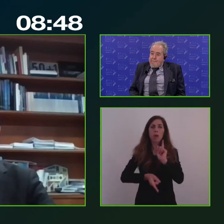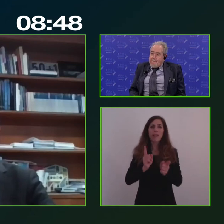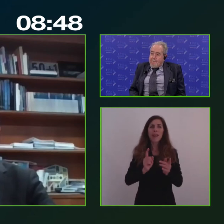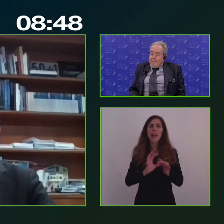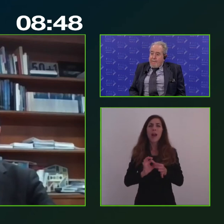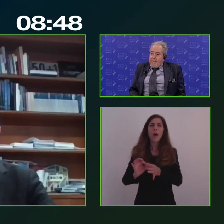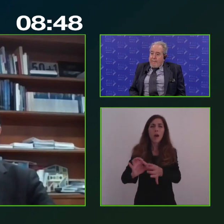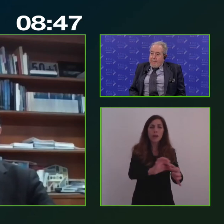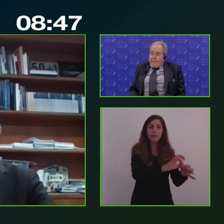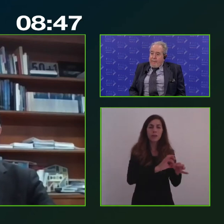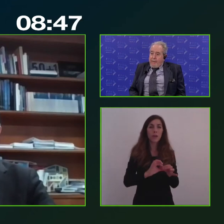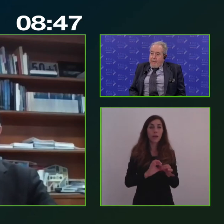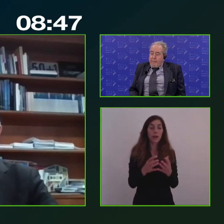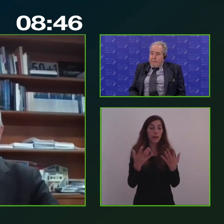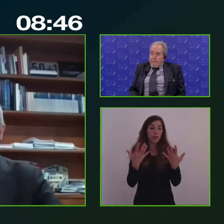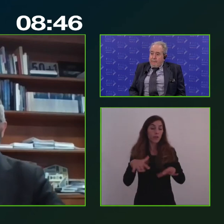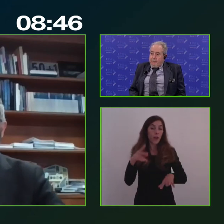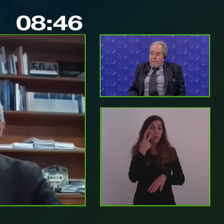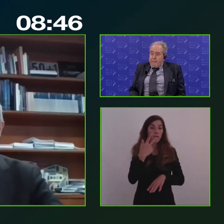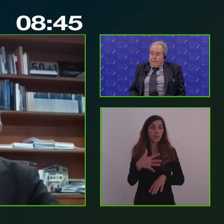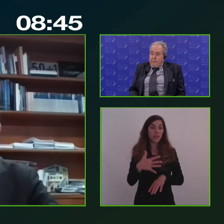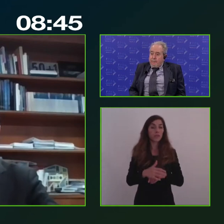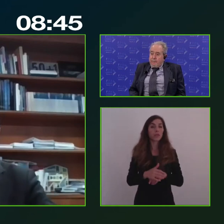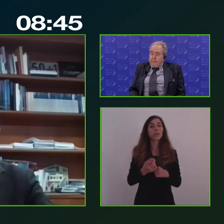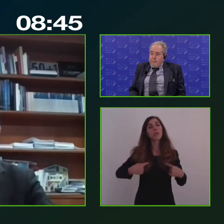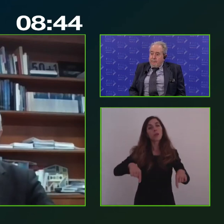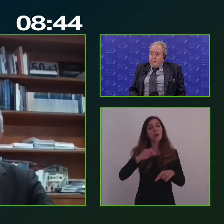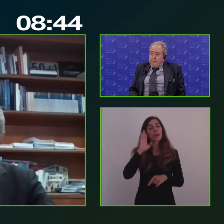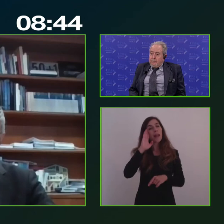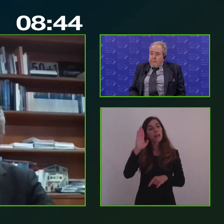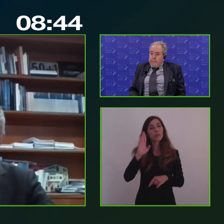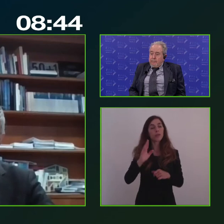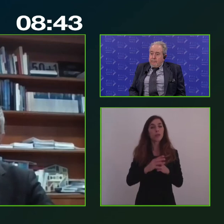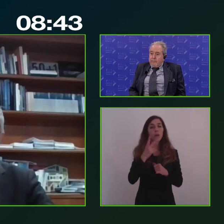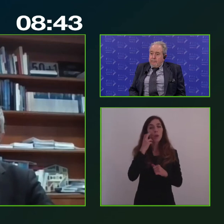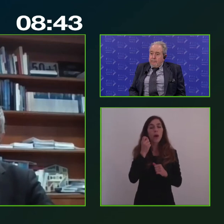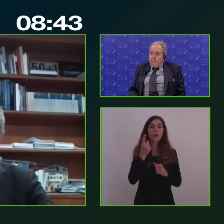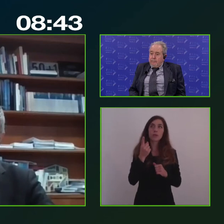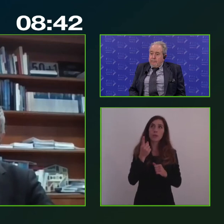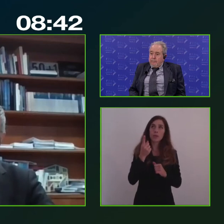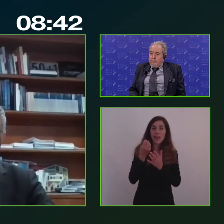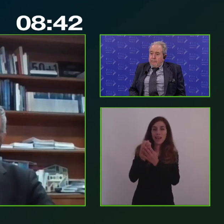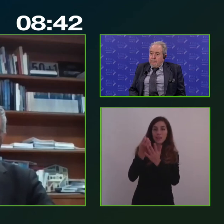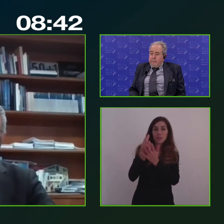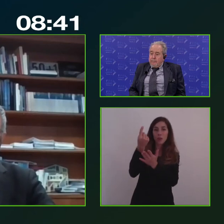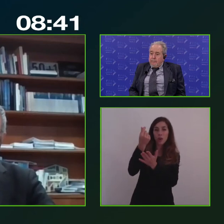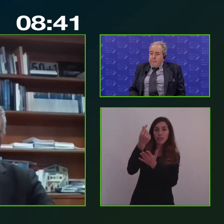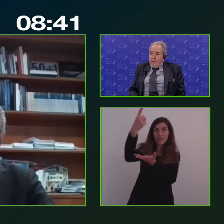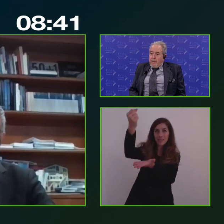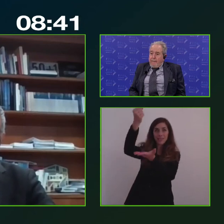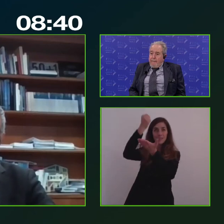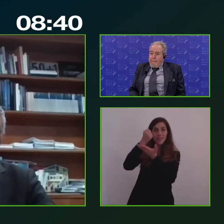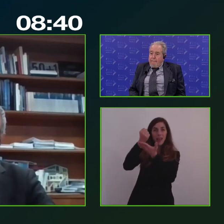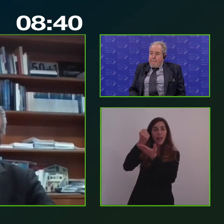insomma, c'è un'attenzione forte sul peso delle risorse comunitarie per lo sviluppo, ma io